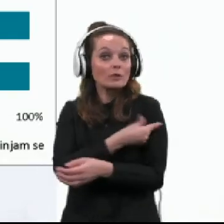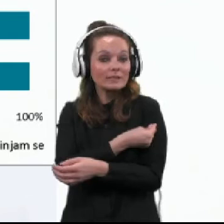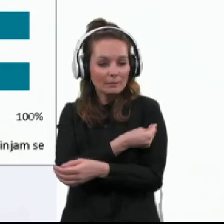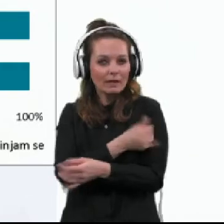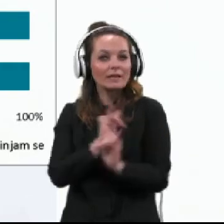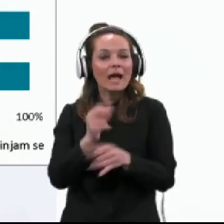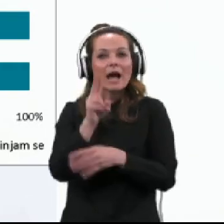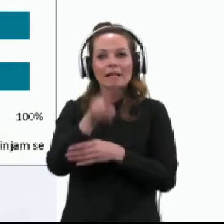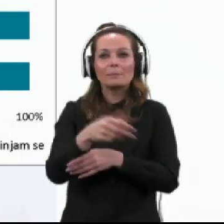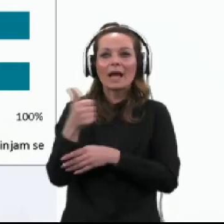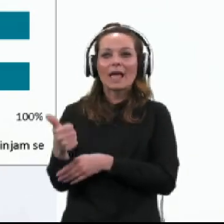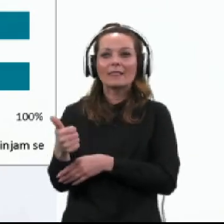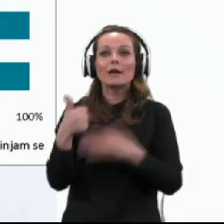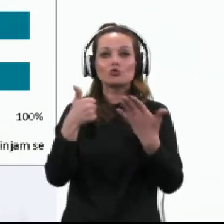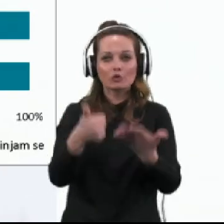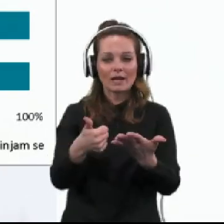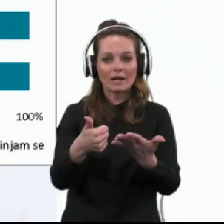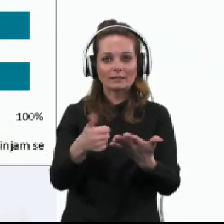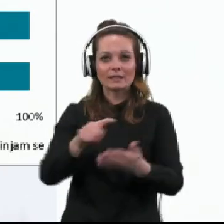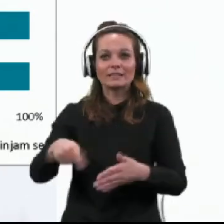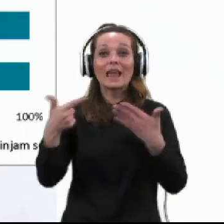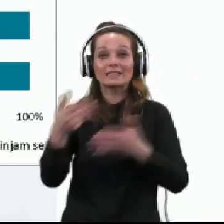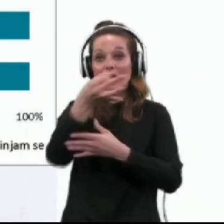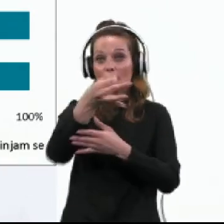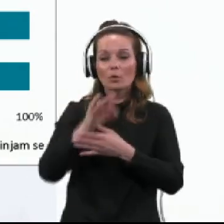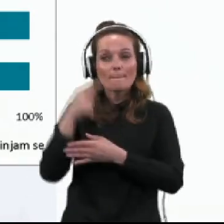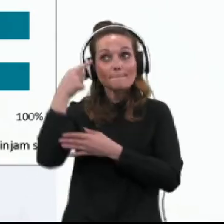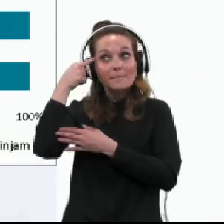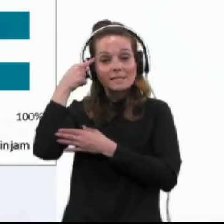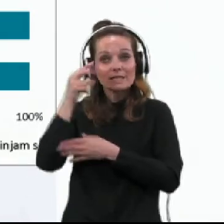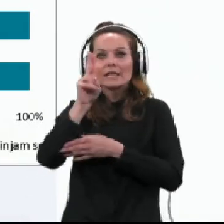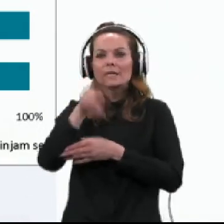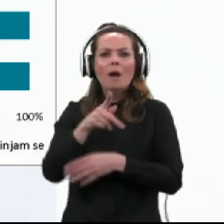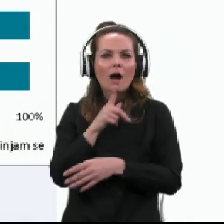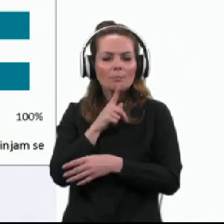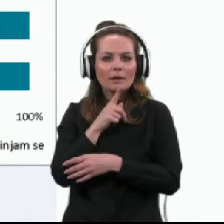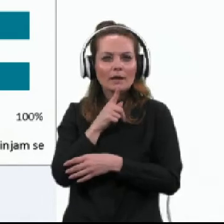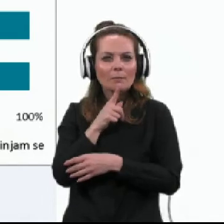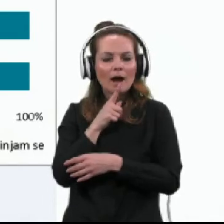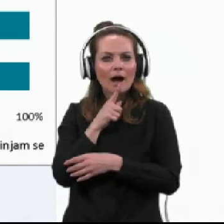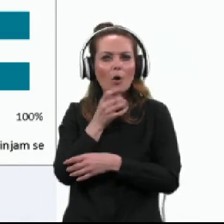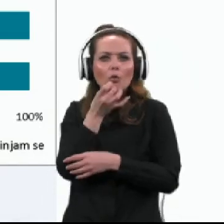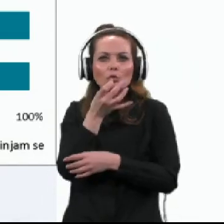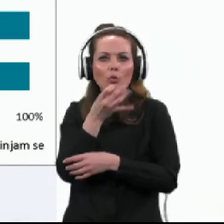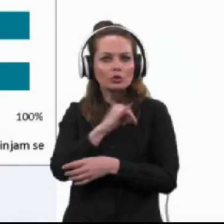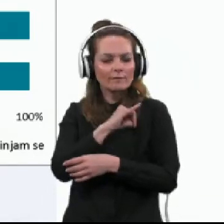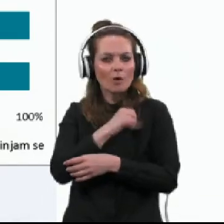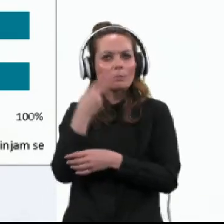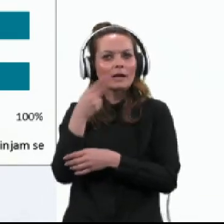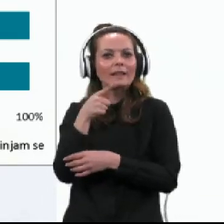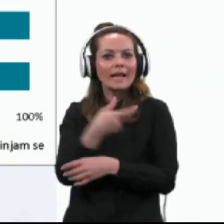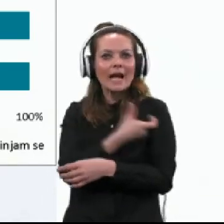jih je 61,7% meni, da imajo premalo zanesljivih informacij o